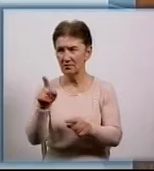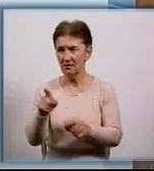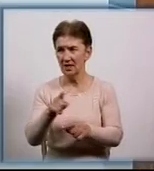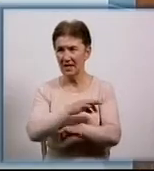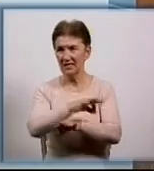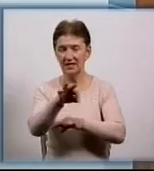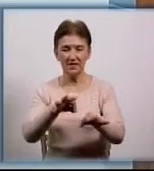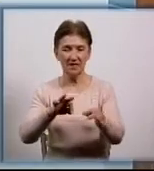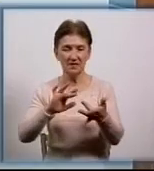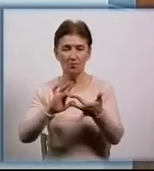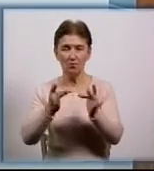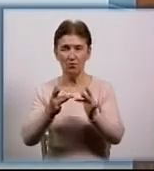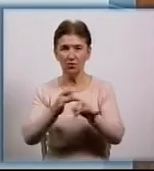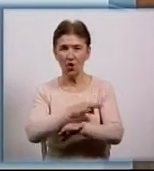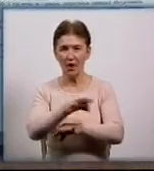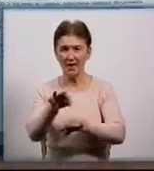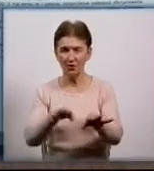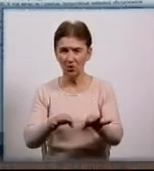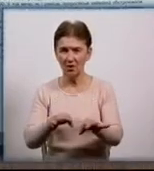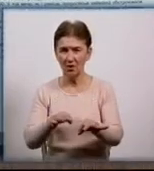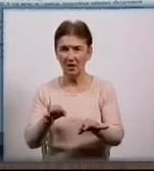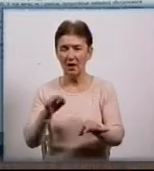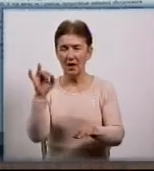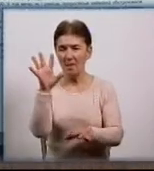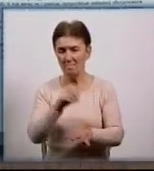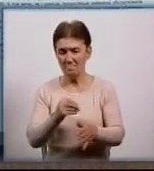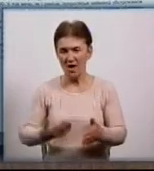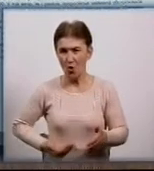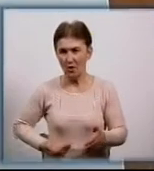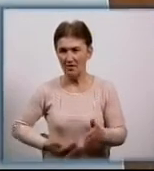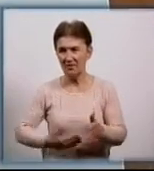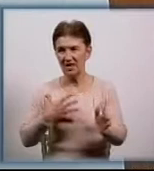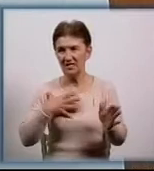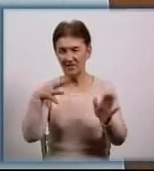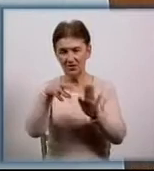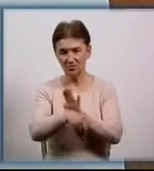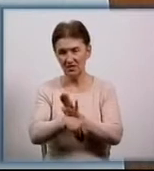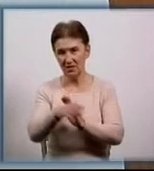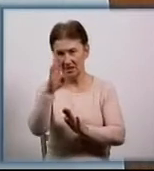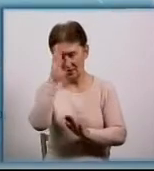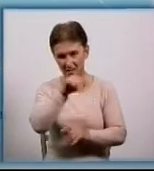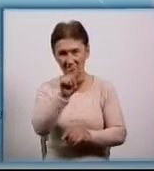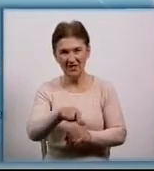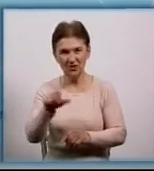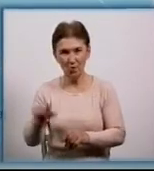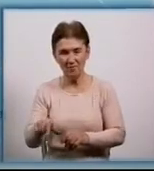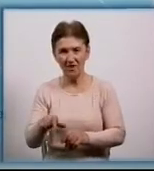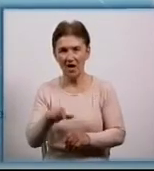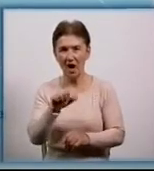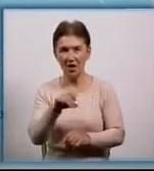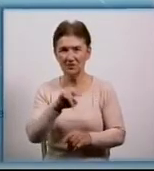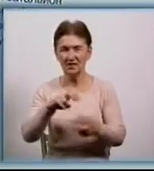-проекту «Книга пам'яті». В ній зібрали біографії та фото дев'яти сотень загиблих в АТО військових із Запорізької, Івано